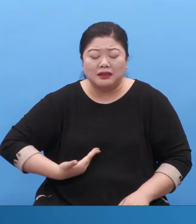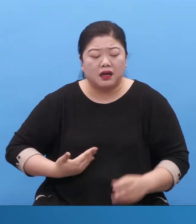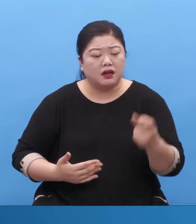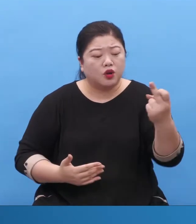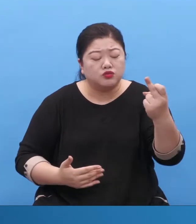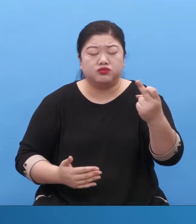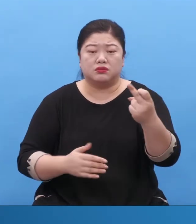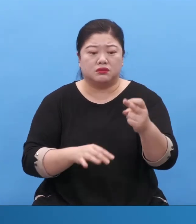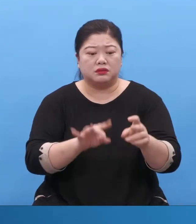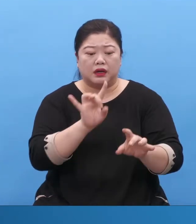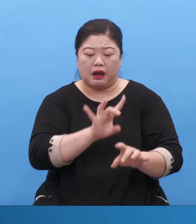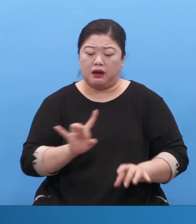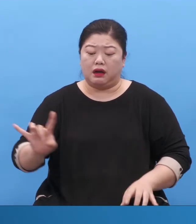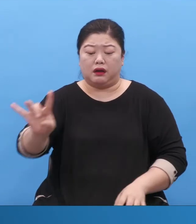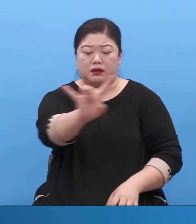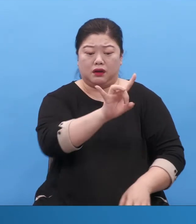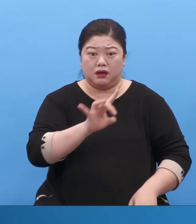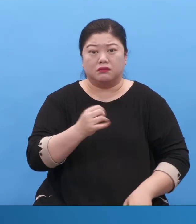말하자면